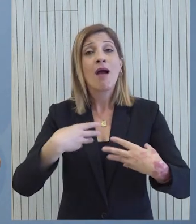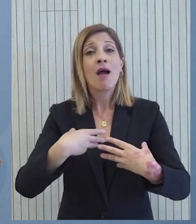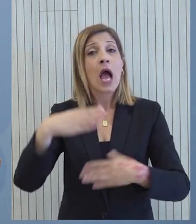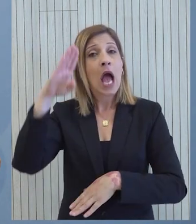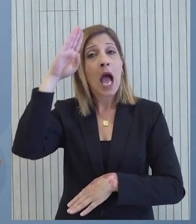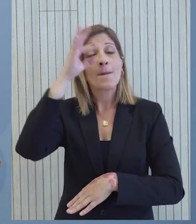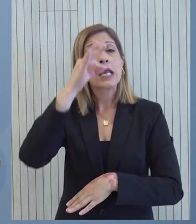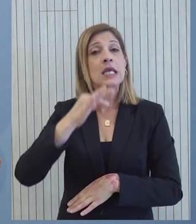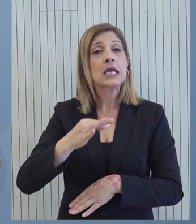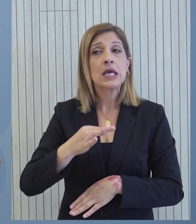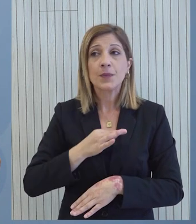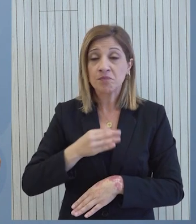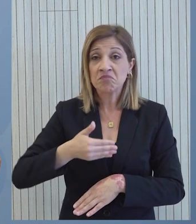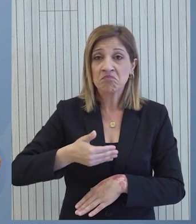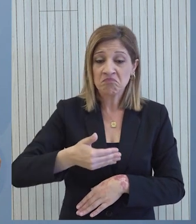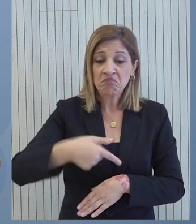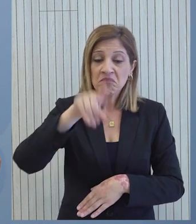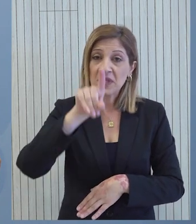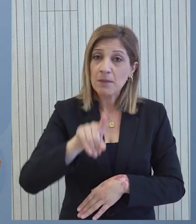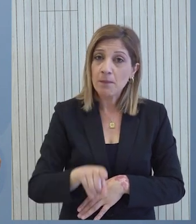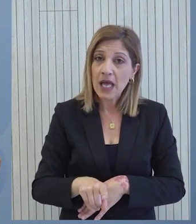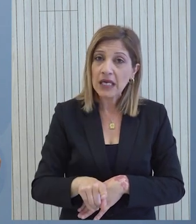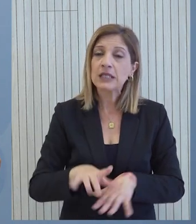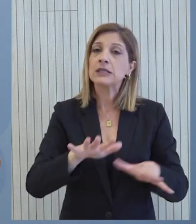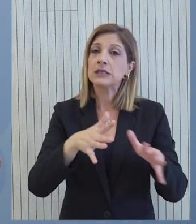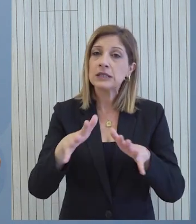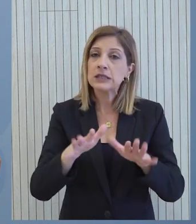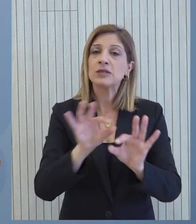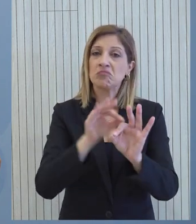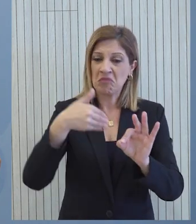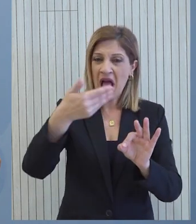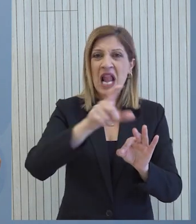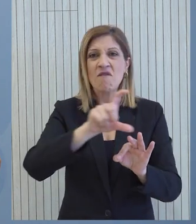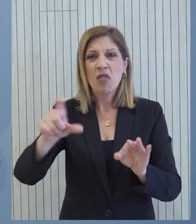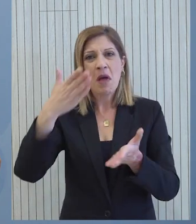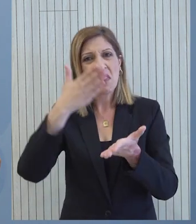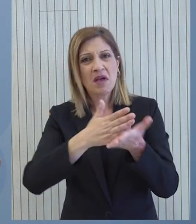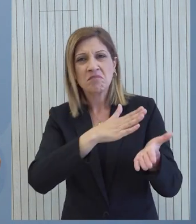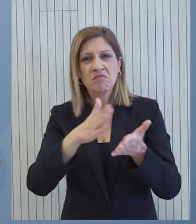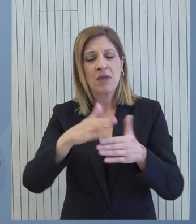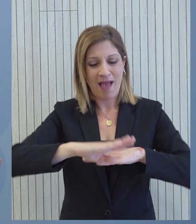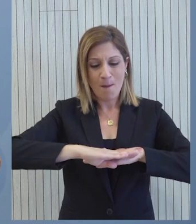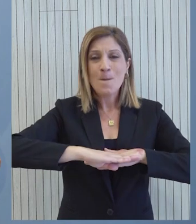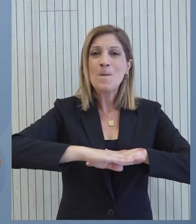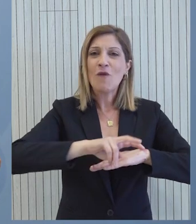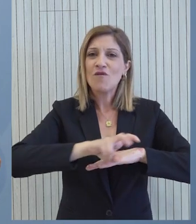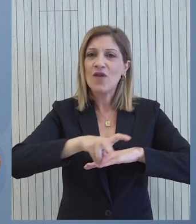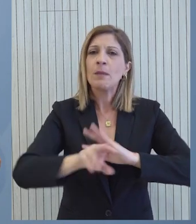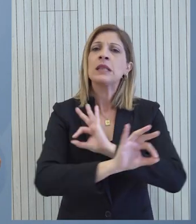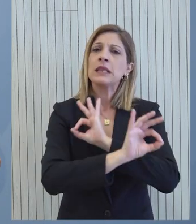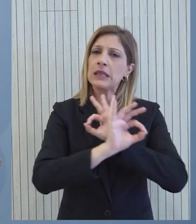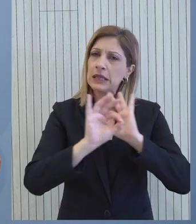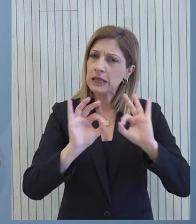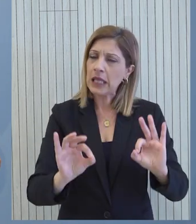Ηνωμένων Πολιτεών Αμερικής είναι ότι εντός των επόμενων ημερών ενδεχομένως στα μέσα της επόμενης εβδομάδας η προβλήτα να είναι σε θέση να παραλαμβάνει και πάλι